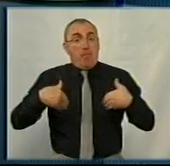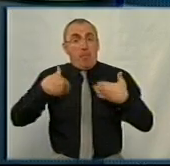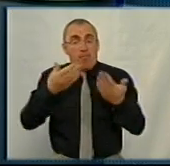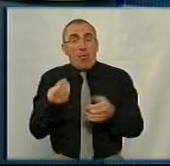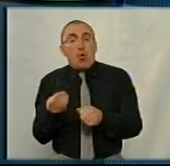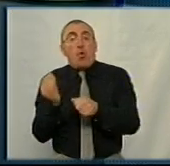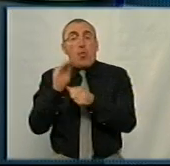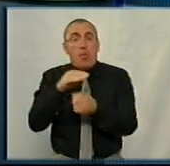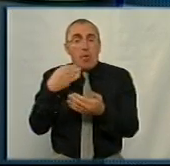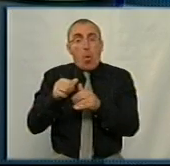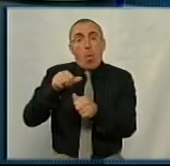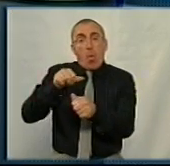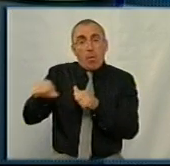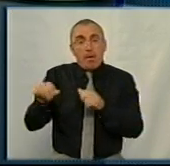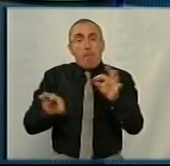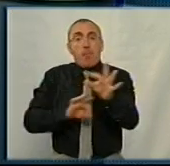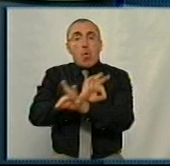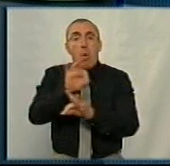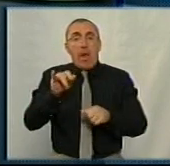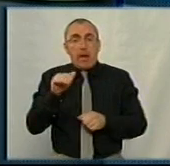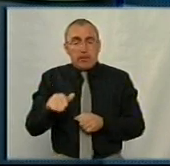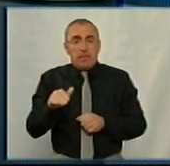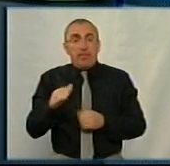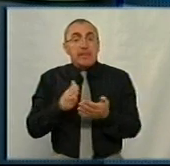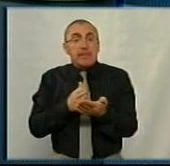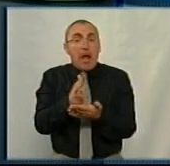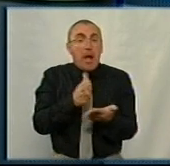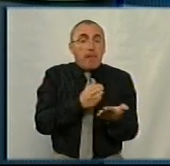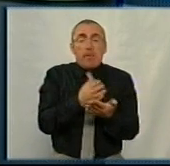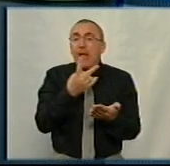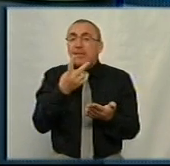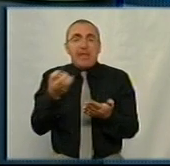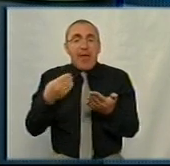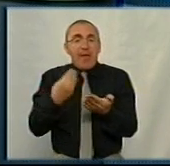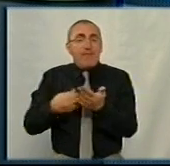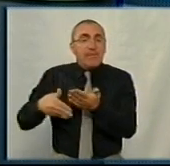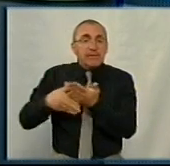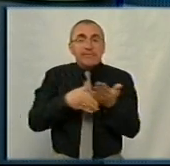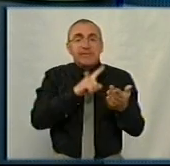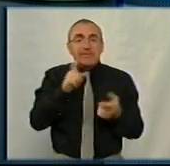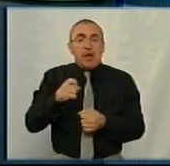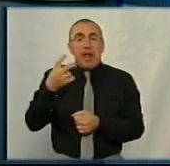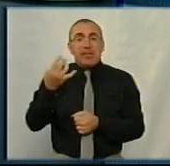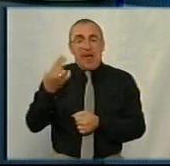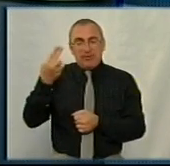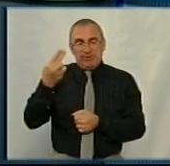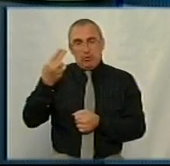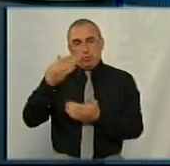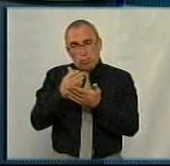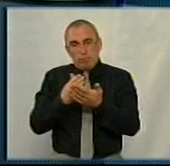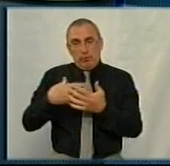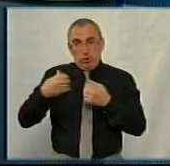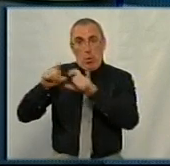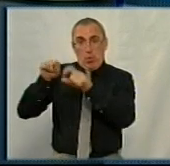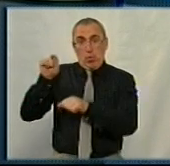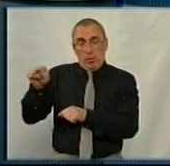дофінансувати окремі проекти, окремі напрямки, які не фінансуються за рахунок Національної служби здоров'я. Ми не